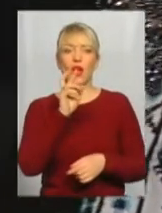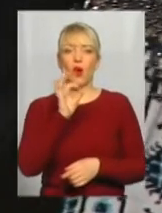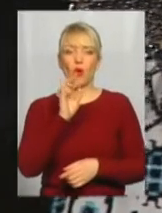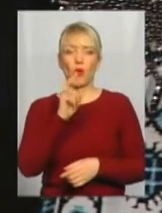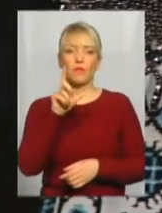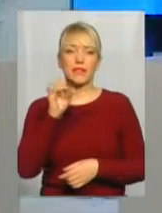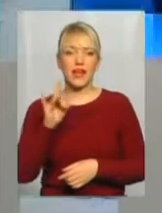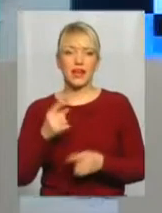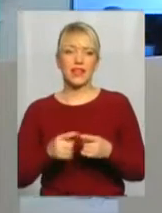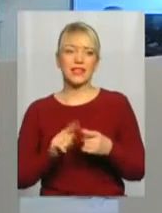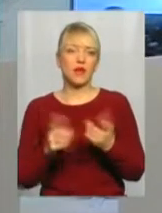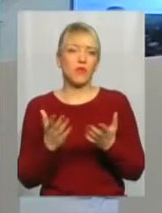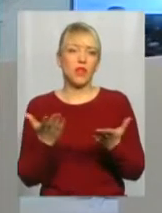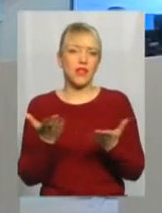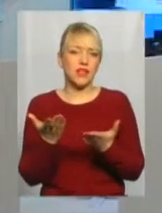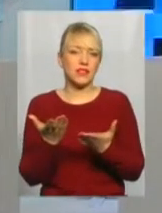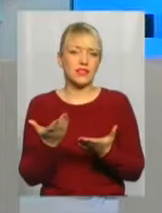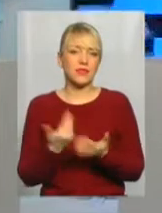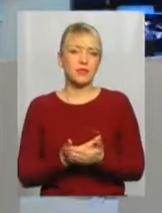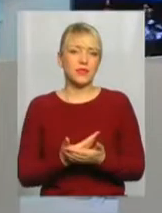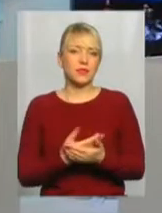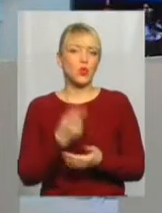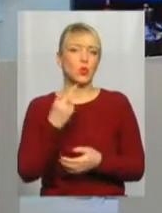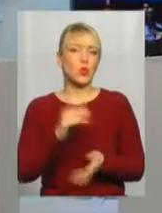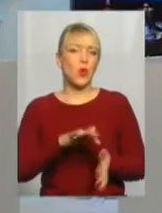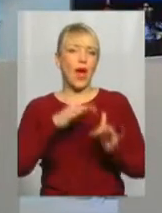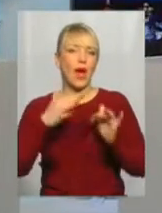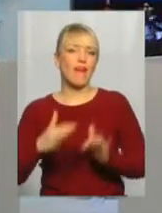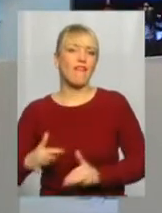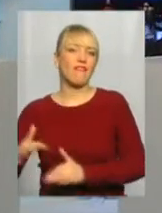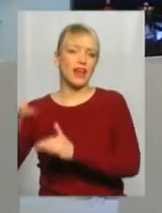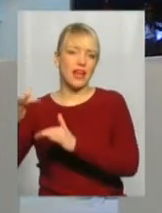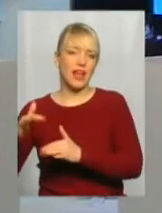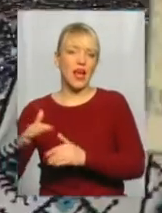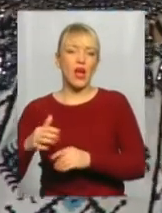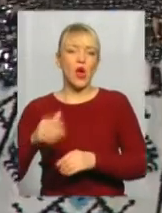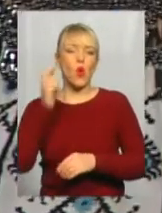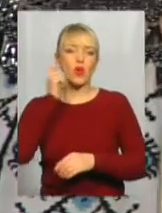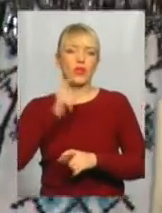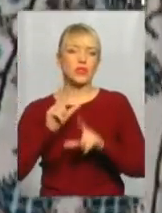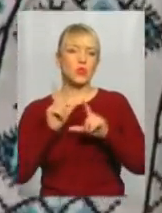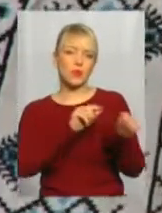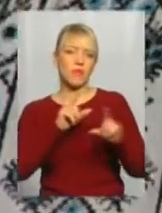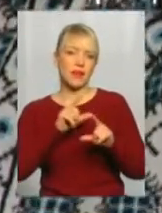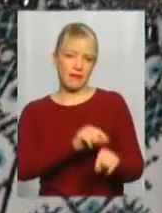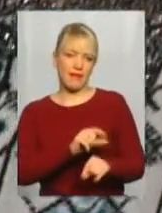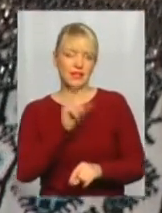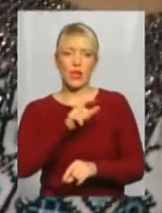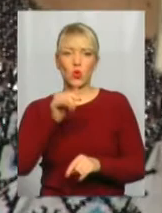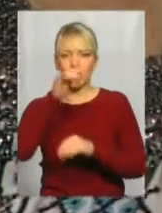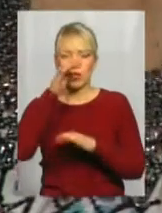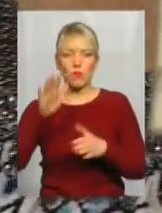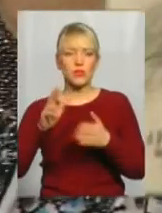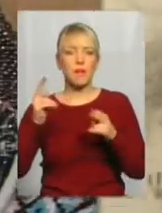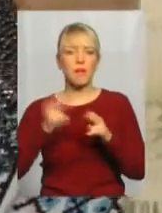основному це була якась там хвиля, мабуть це друга хвиля української еміграції була. Ви знаєте, що люди не можуть без